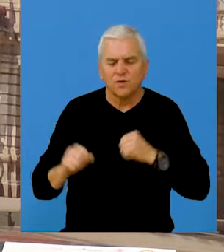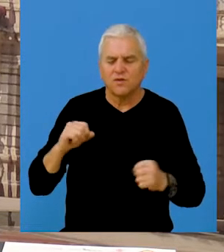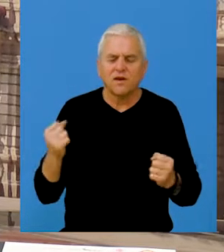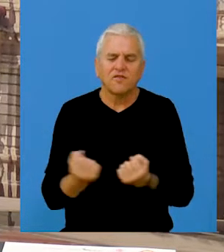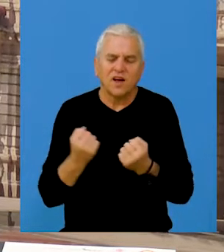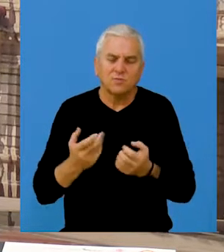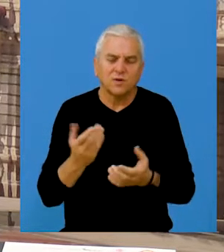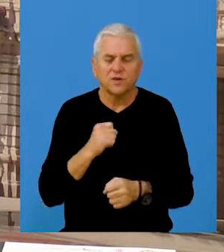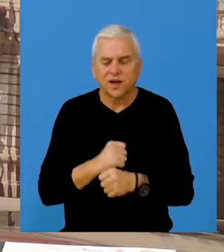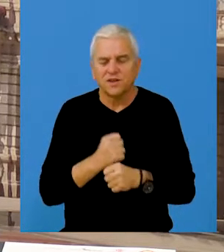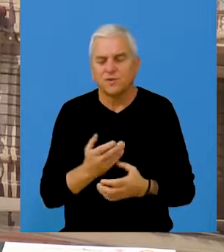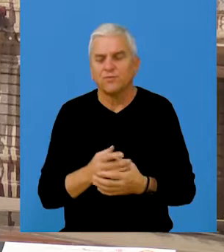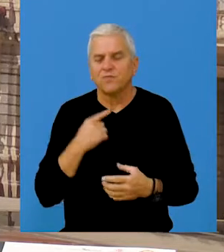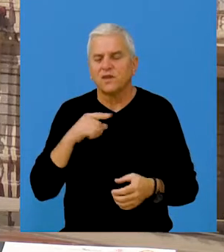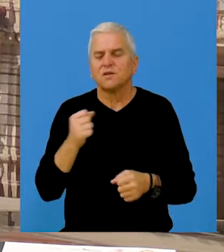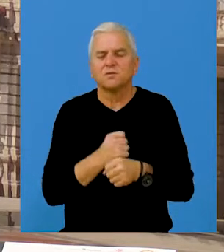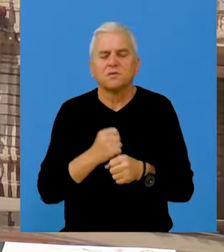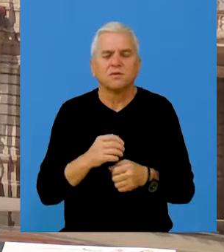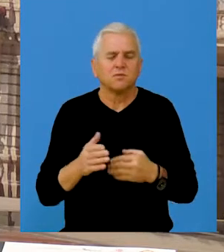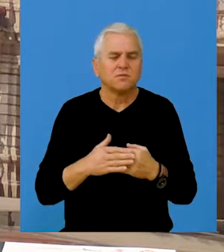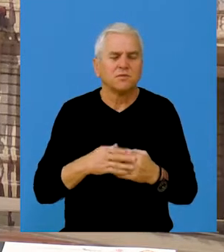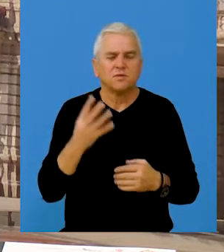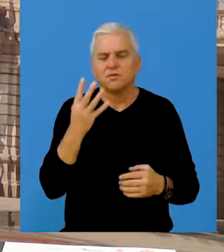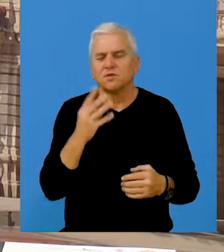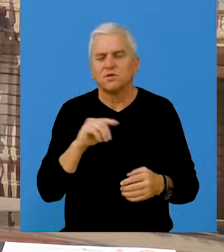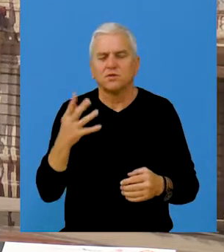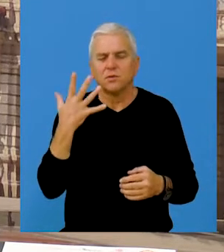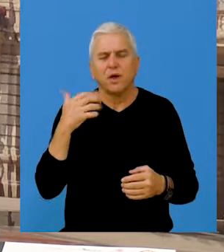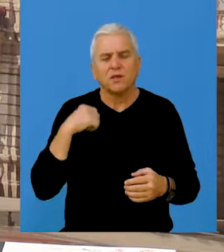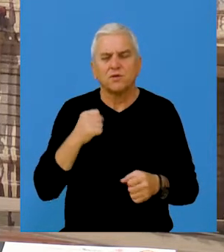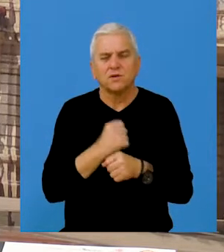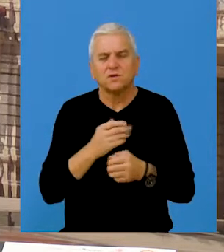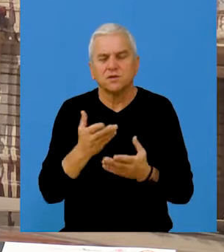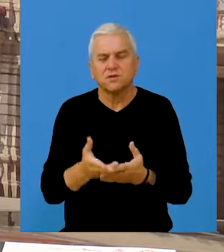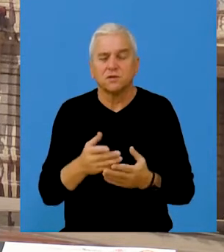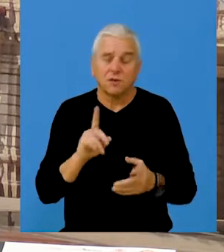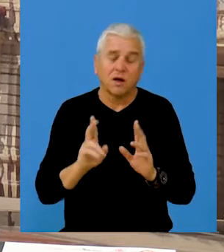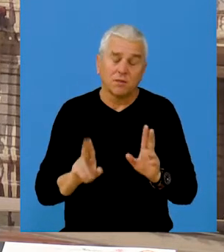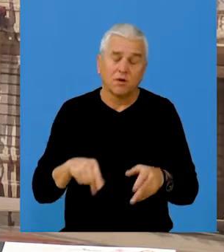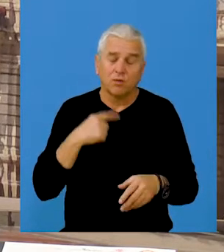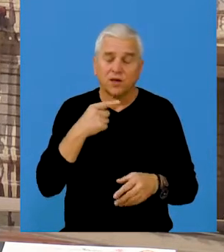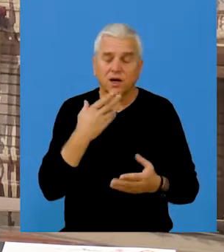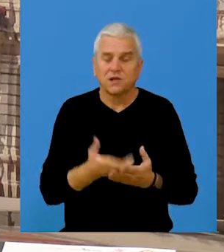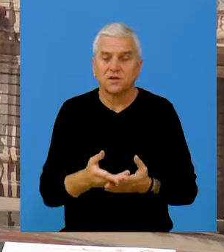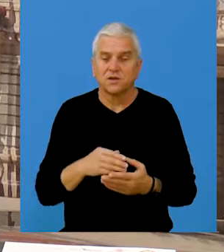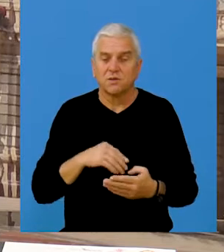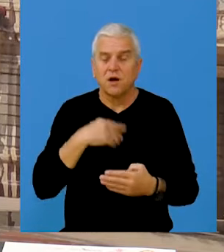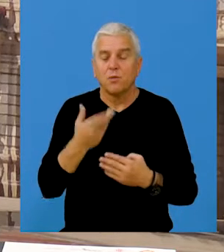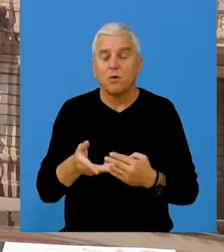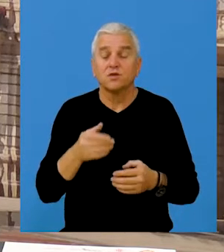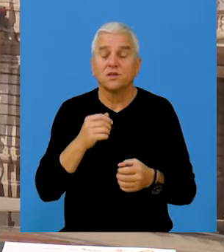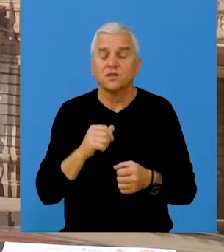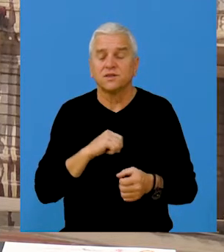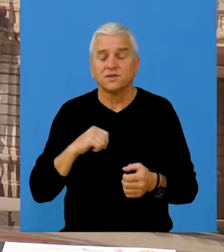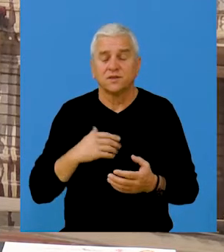trudio se, vežbao, radio. Ja sam kod njih radio možda nekih četiri do pet godina, ajde da kažemo.